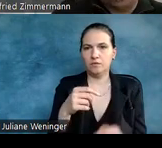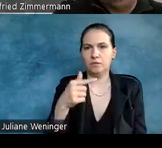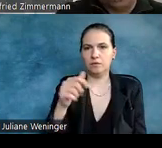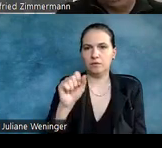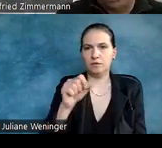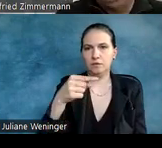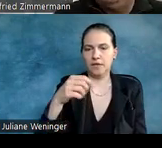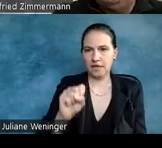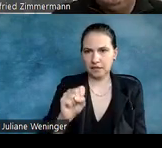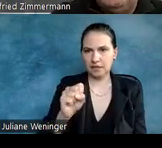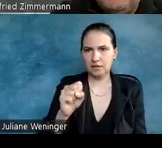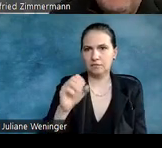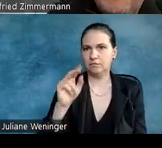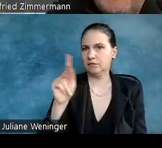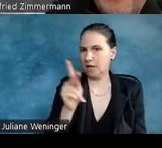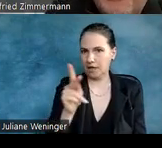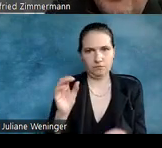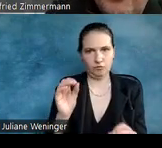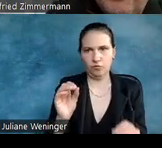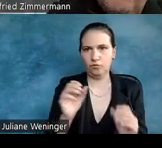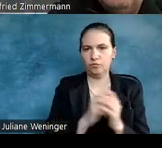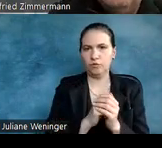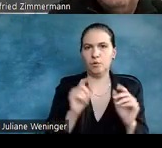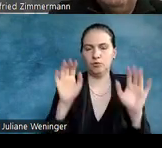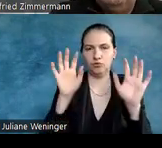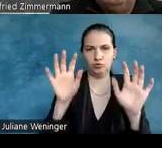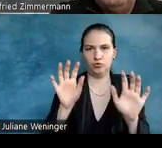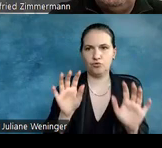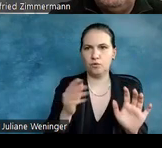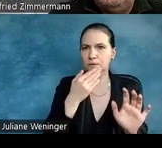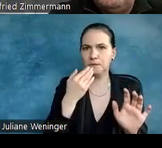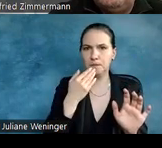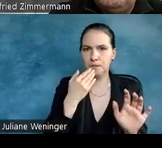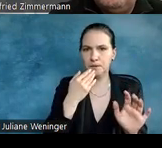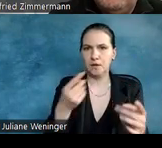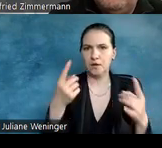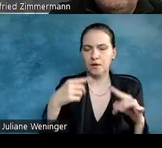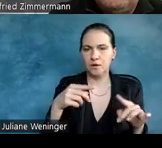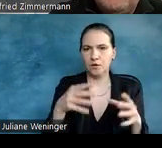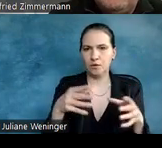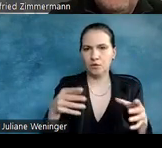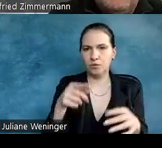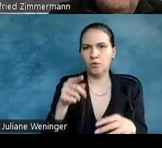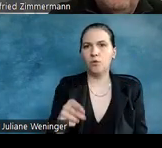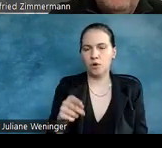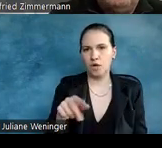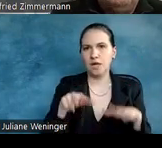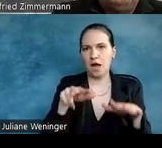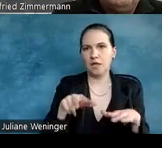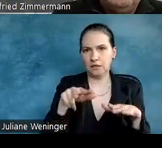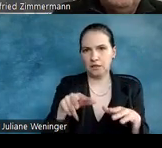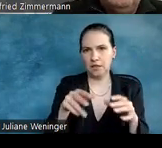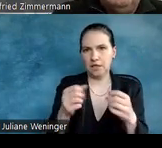Tags. Das heißt, dieses Dokument hat keine Struktur. Und die Größe sind 118 Kilobyte.